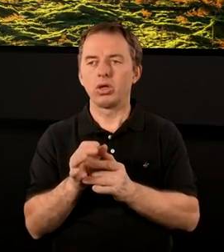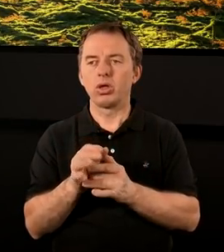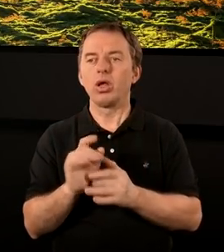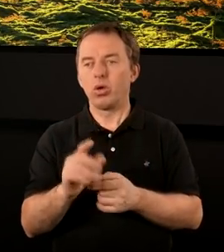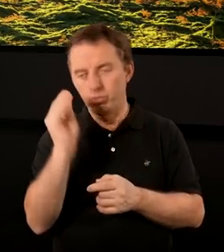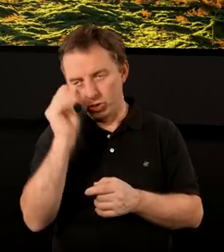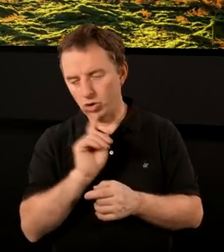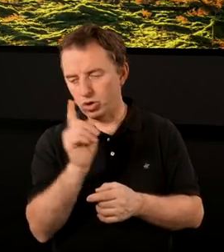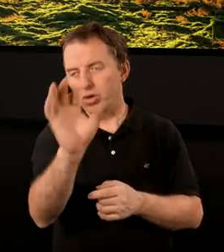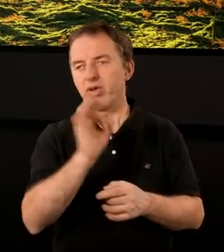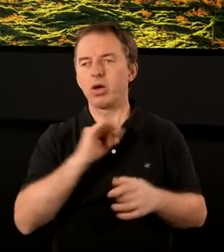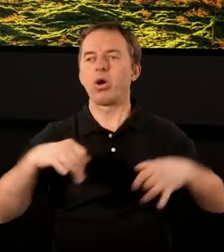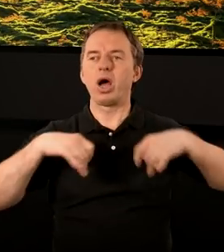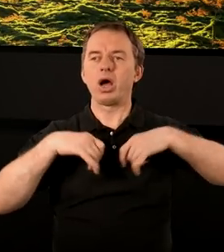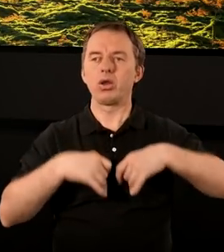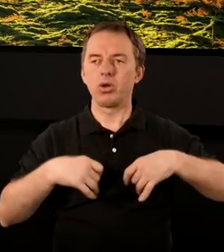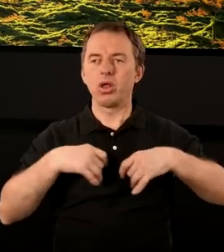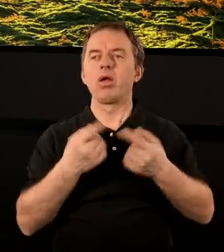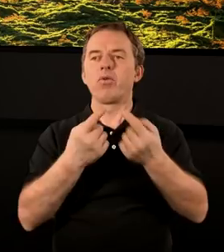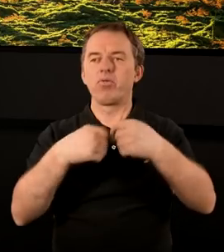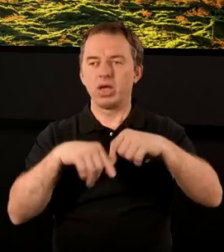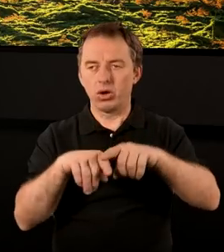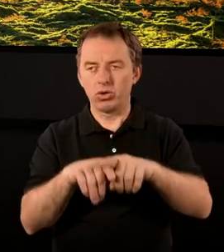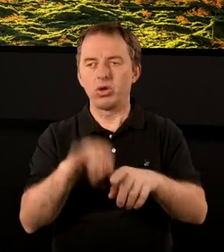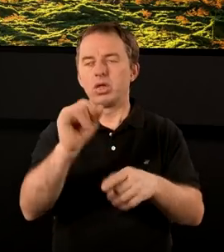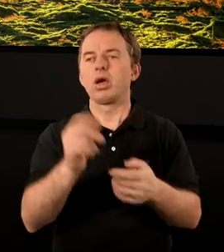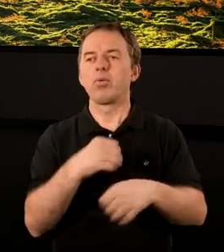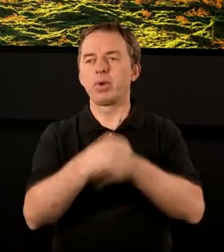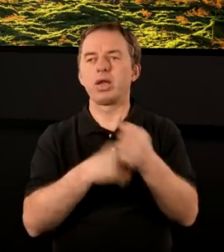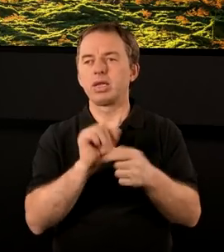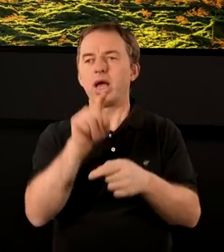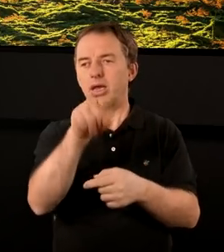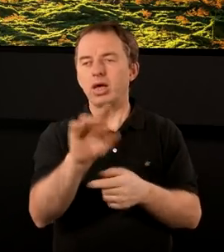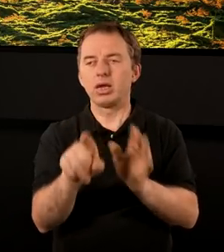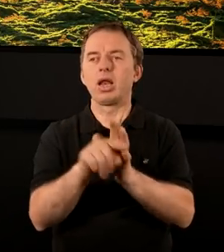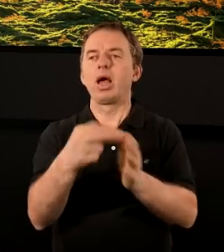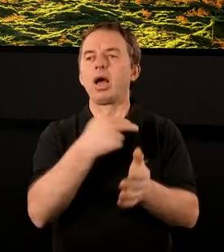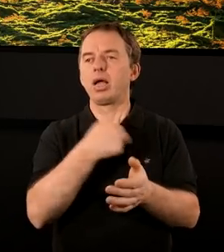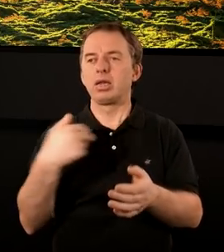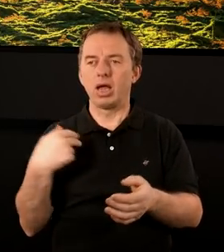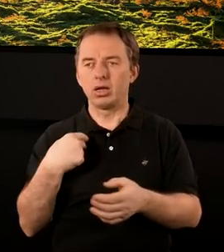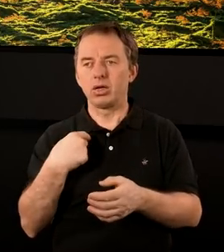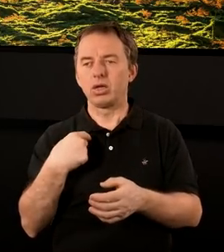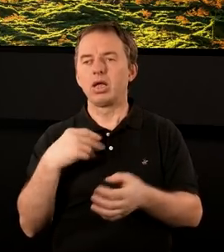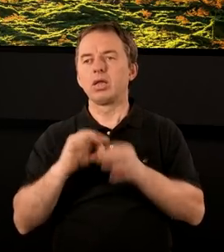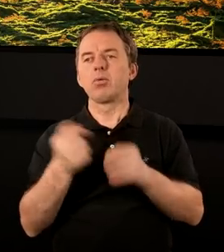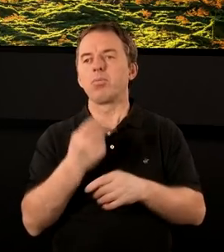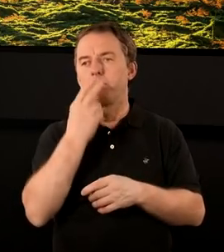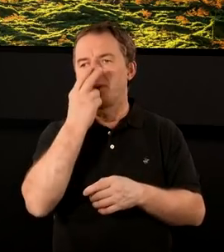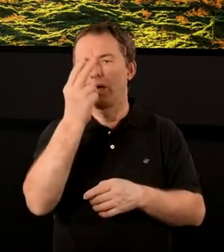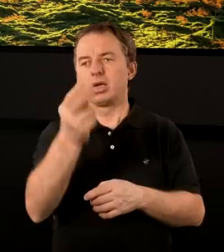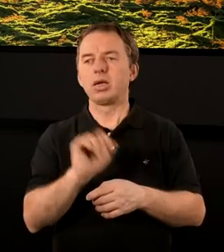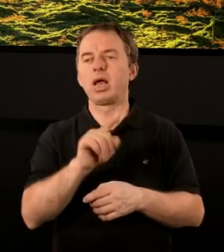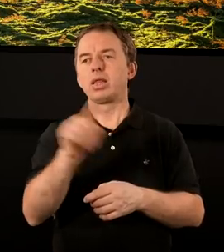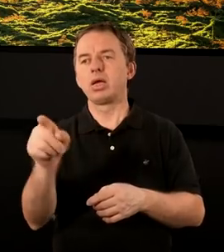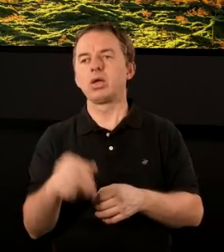no załóżmy, posyła tam swojego anioła, który wykonuje jego pracę. Dla niego, dla nas. Albo gdybyśmy